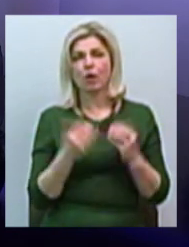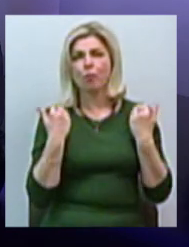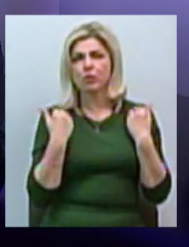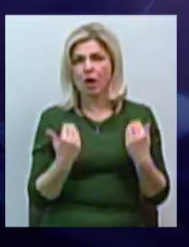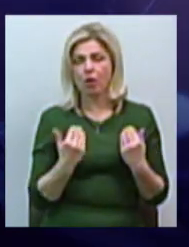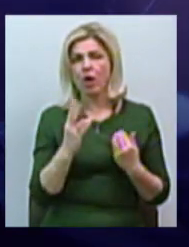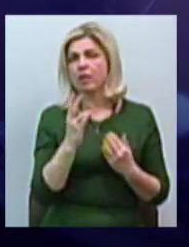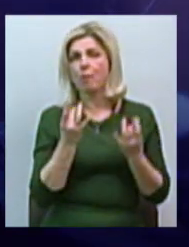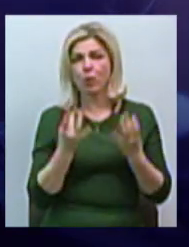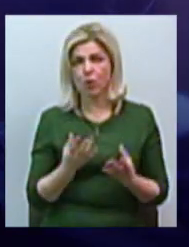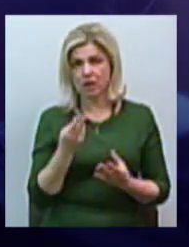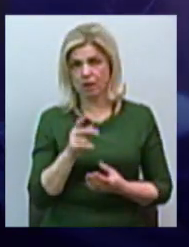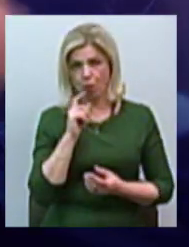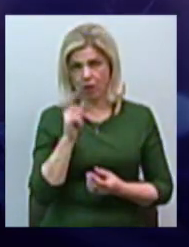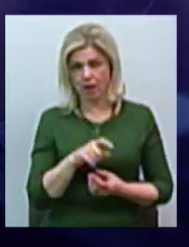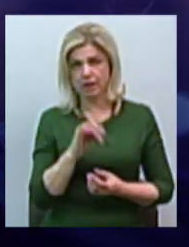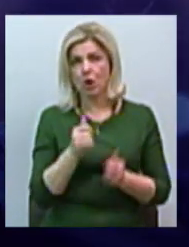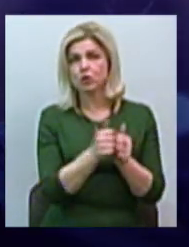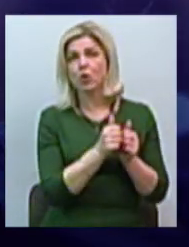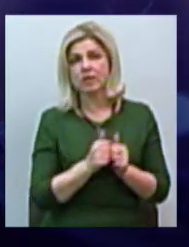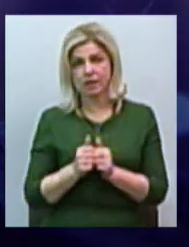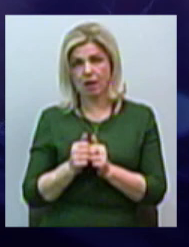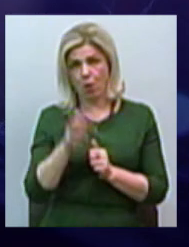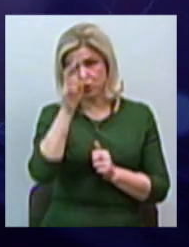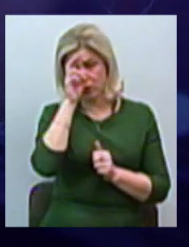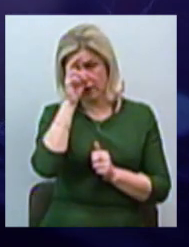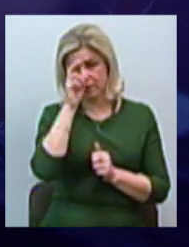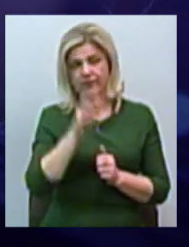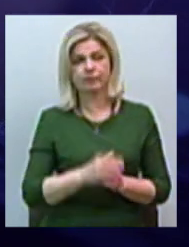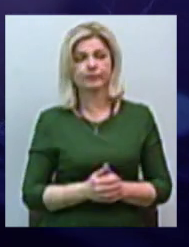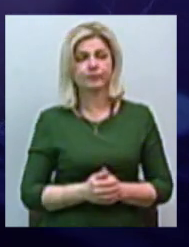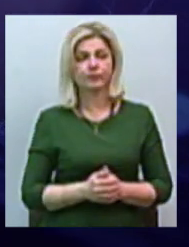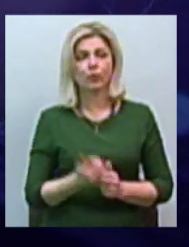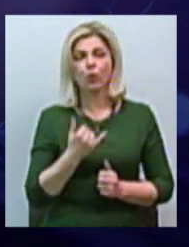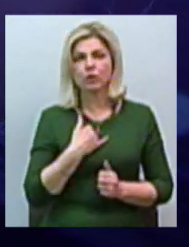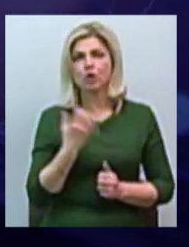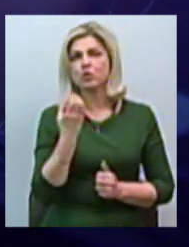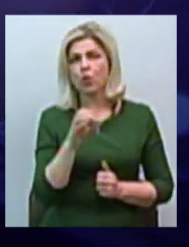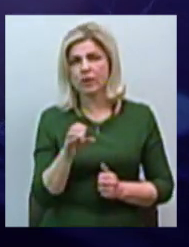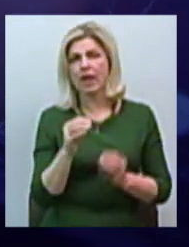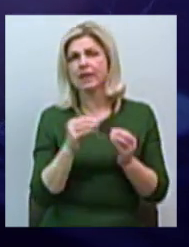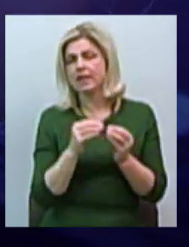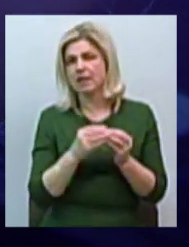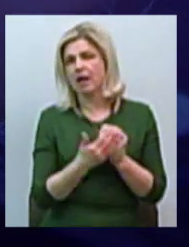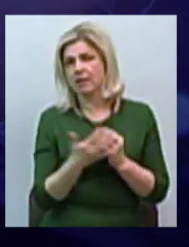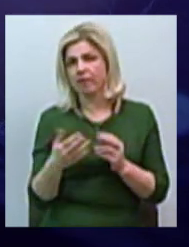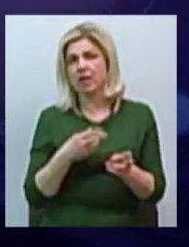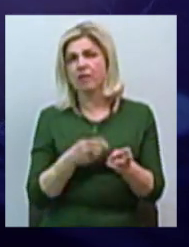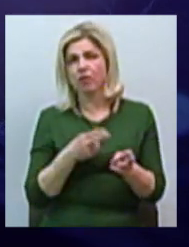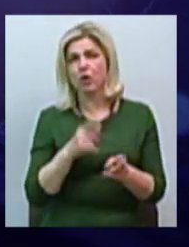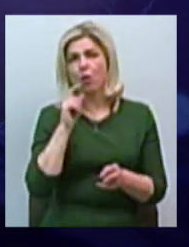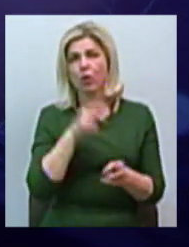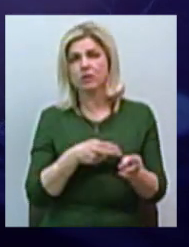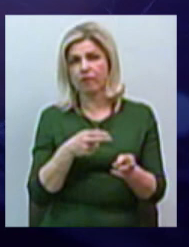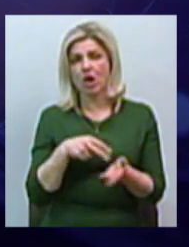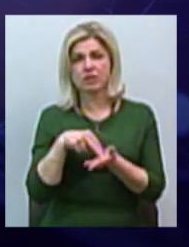просто для України, а ще й для сусідних всіх государств. У нас десятки, сотні тепловозів стоять під